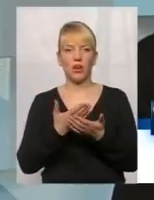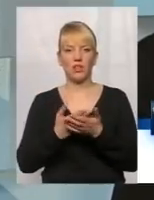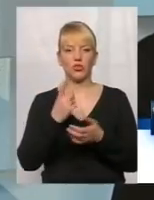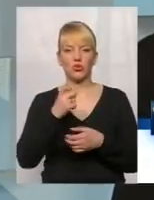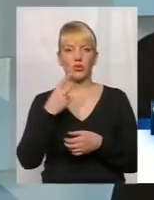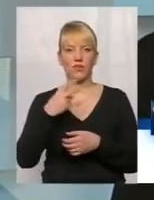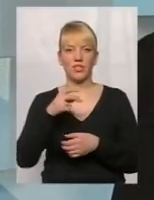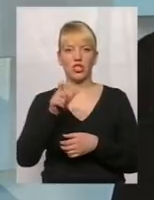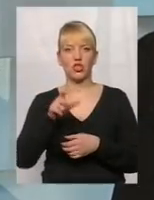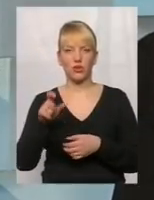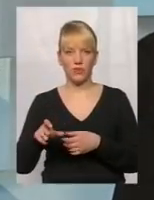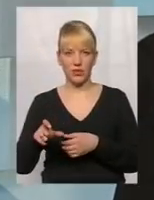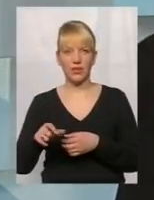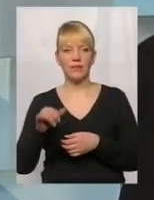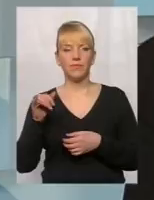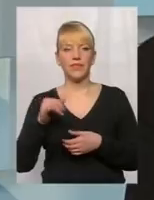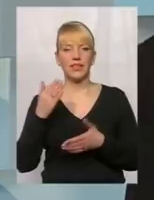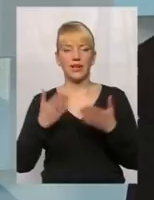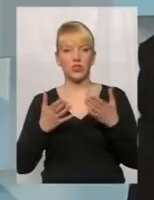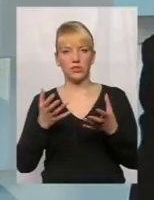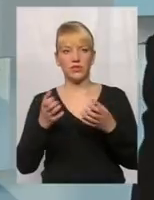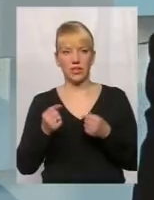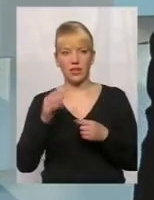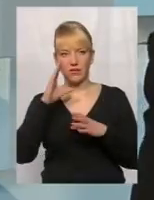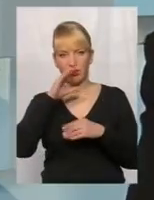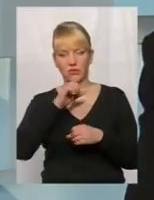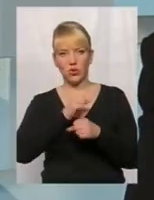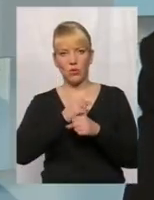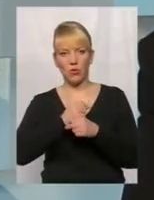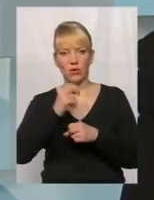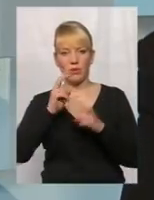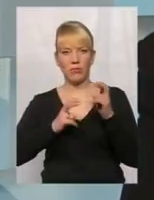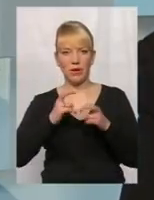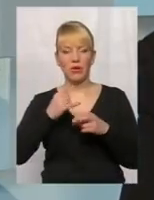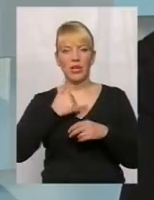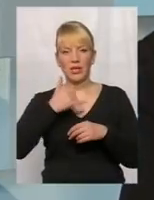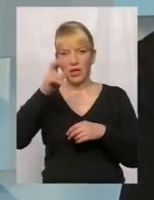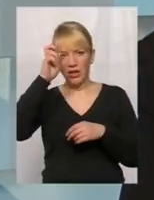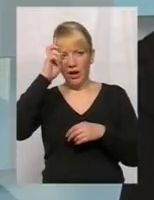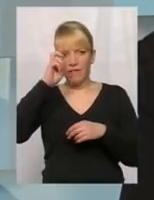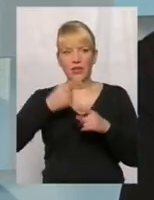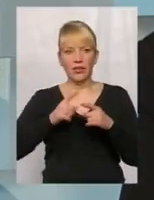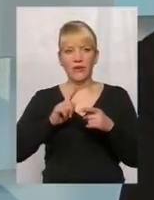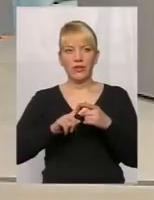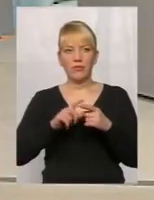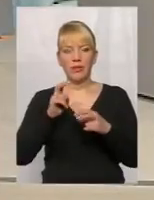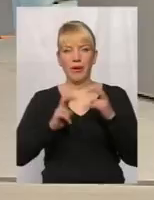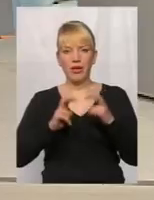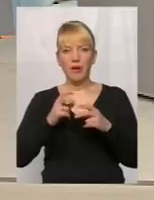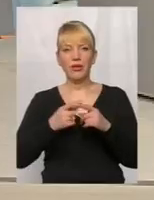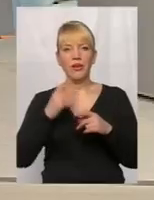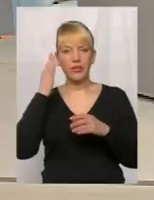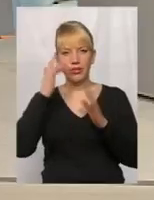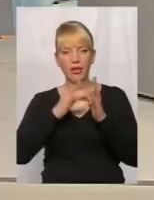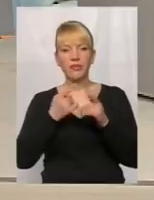чоловік, і якщо взяти ефективність роботи підприємства, у нас державне госпозрахункове підприємство. Основна ціль